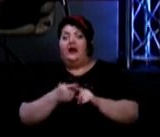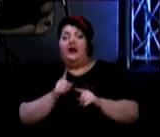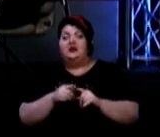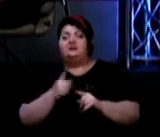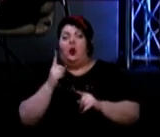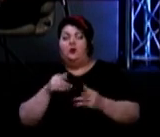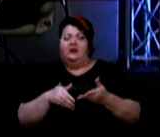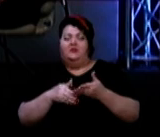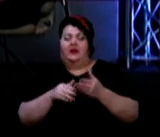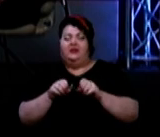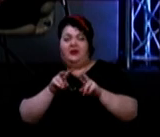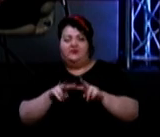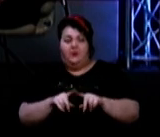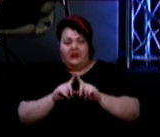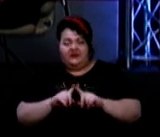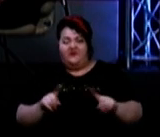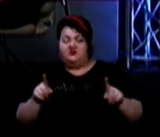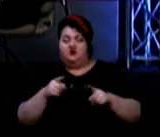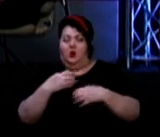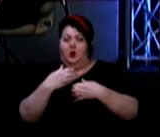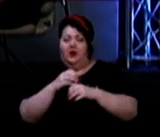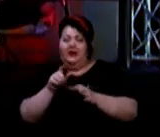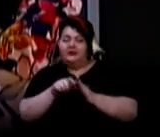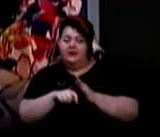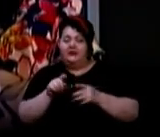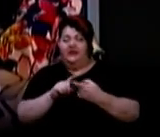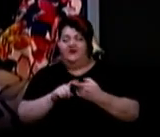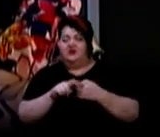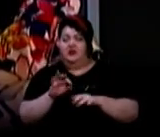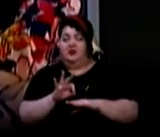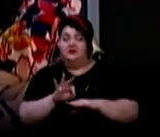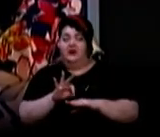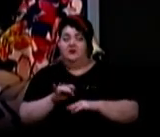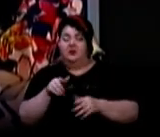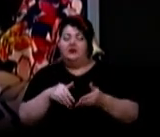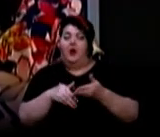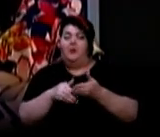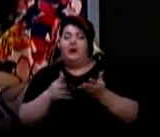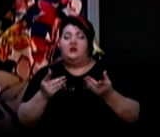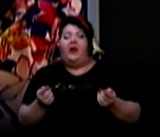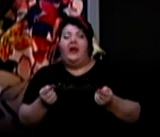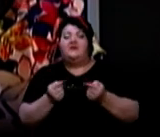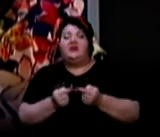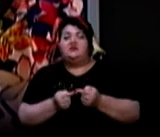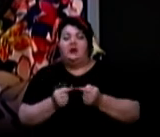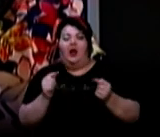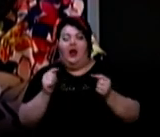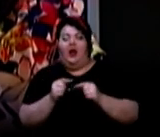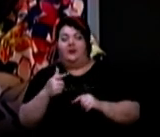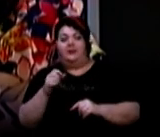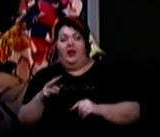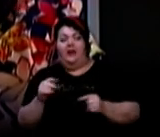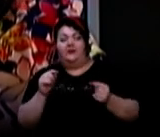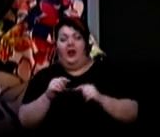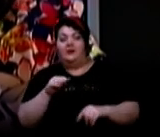один із методів специфічної діагностики інфекційних захворювань. І це метод, який визначає антиген, антитіло